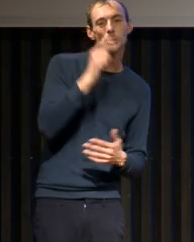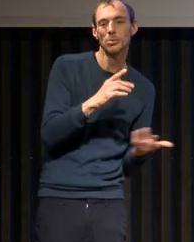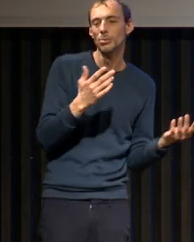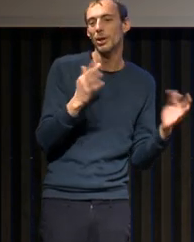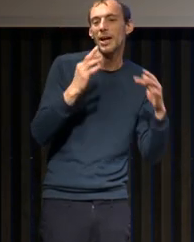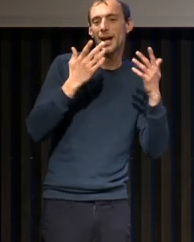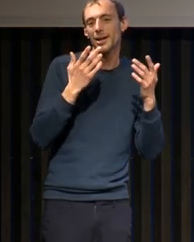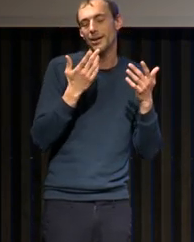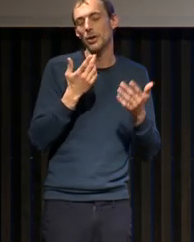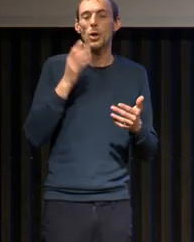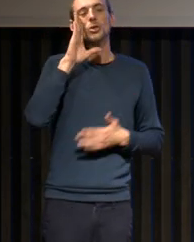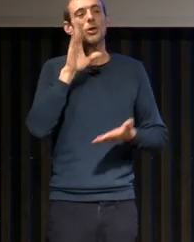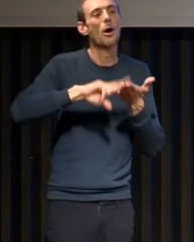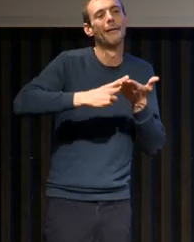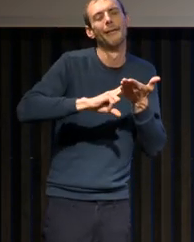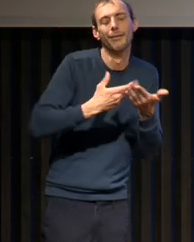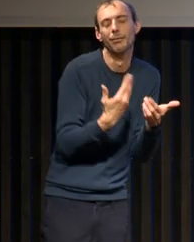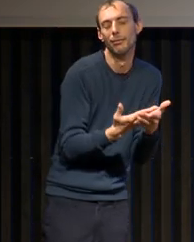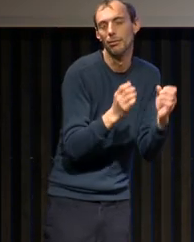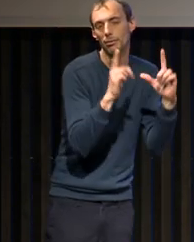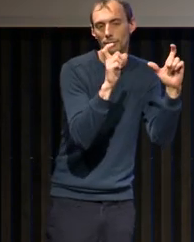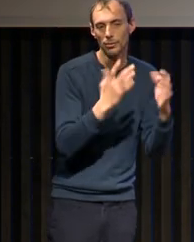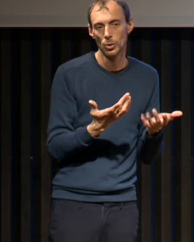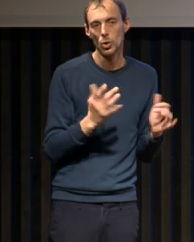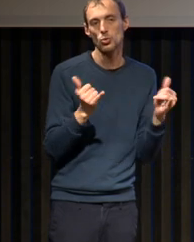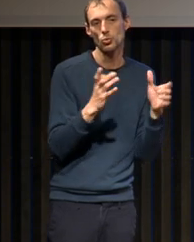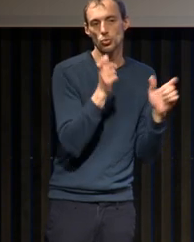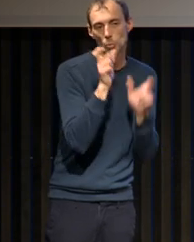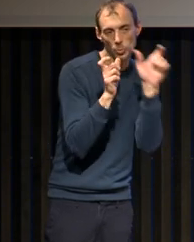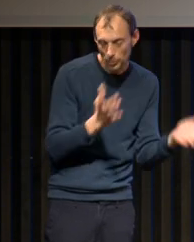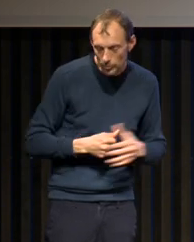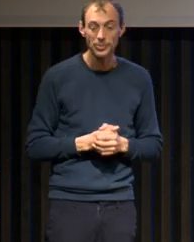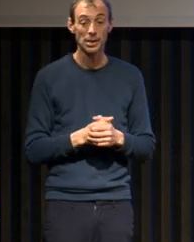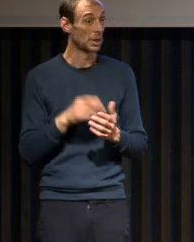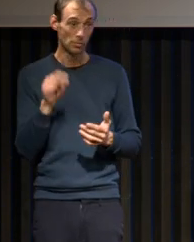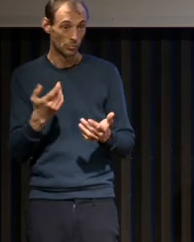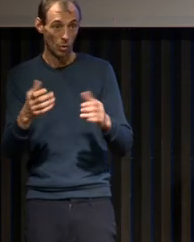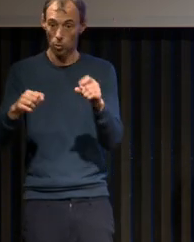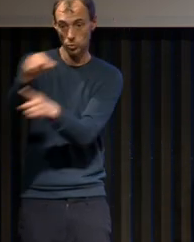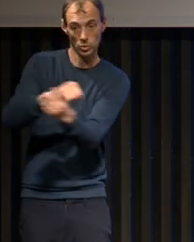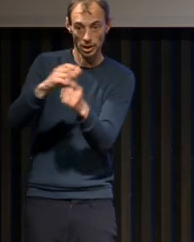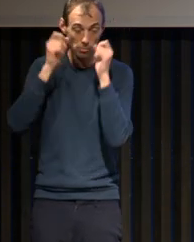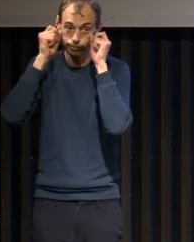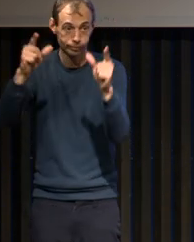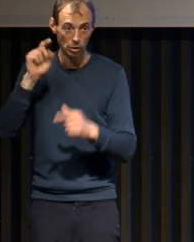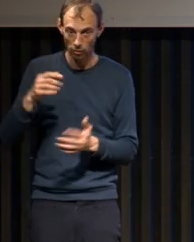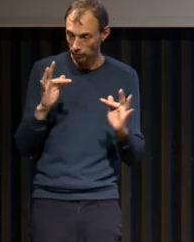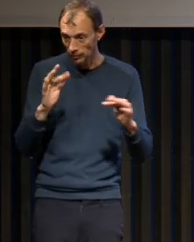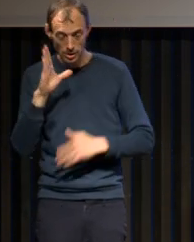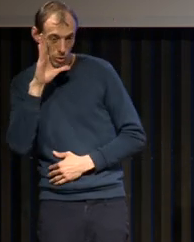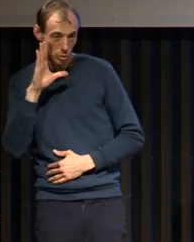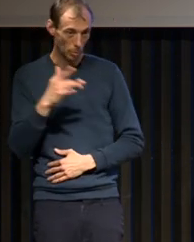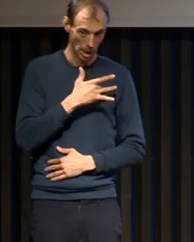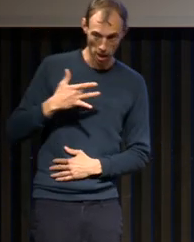que la nation se réveille et prenne conscience de l'impact stupéfiant des troubles du sommeil sur la santé et le bien-être de notre